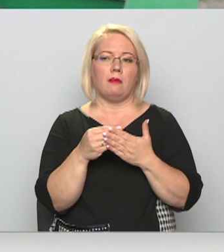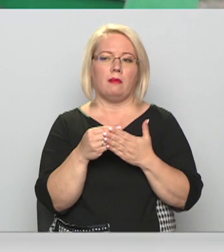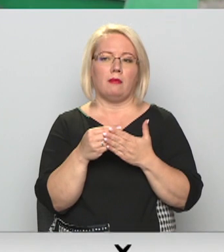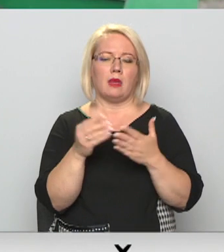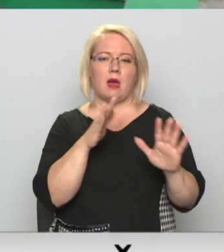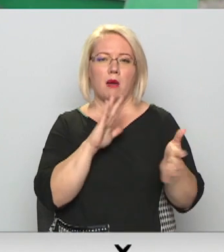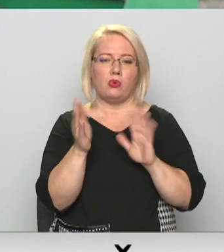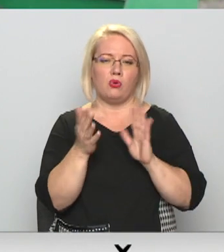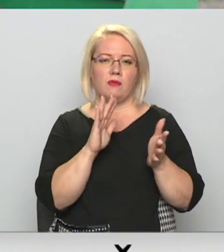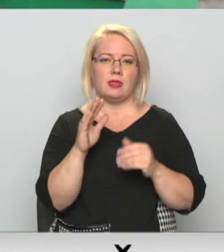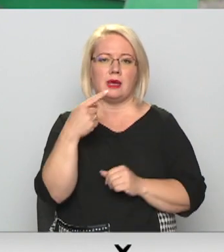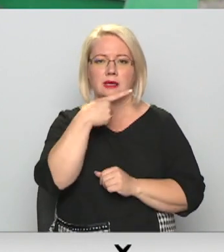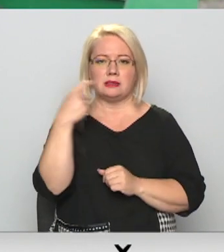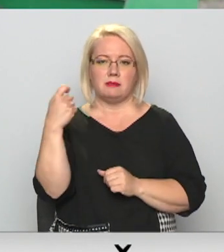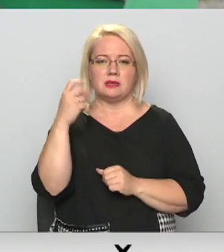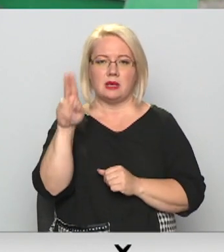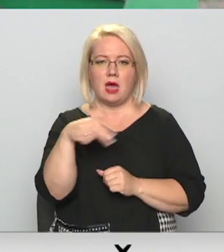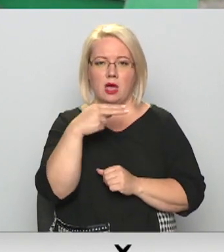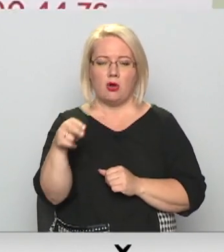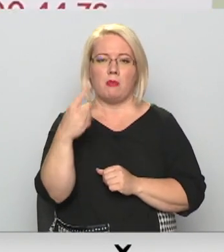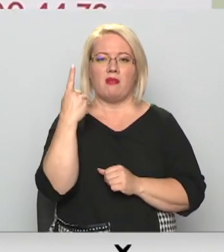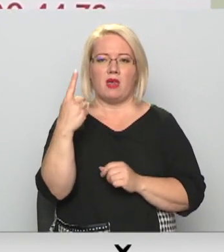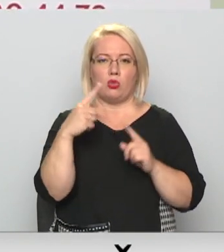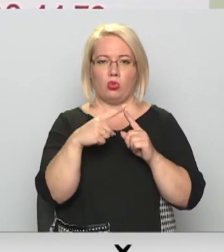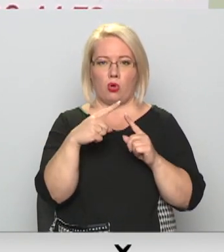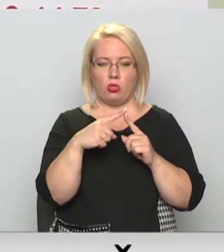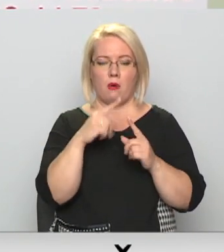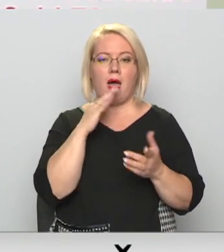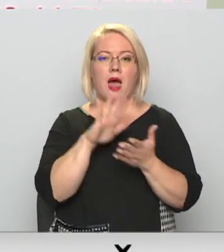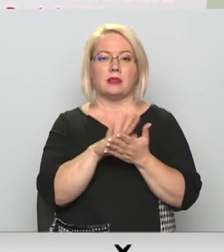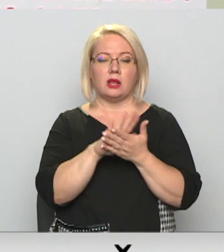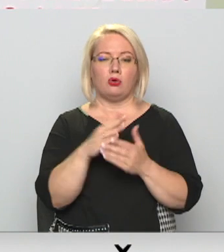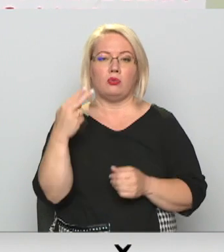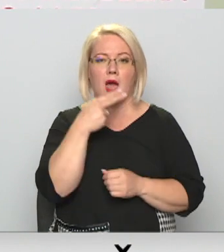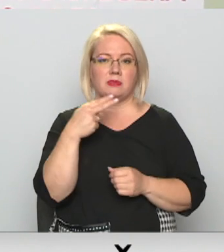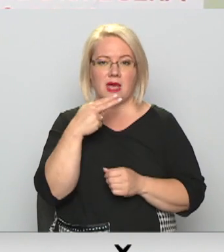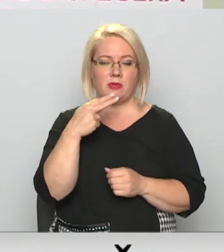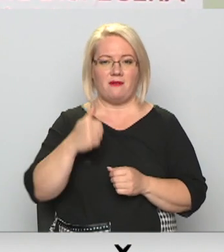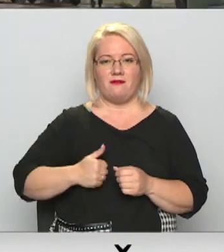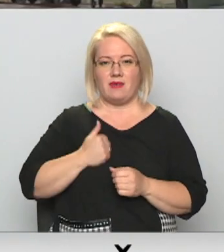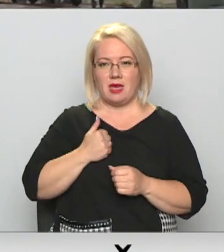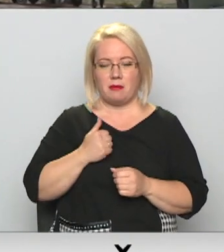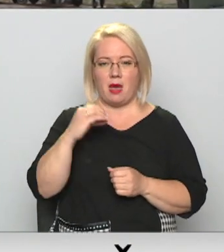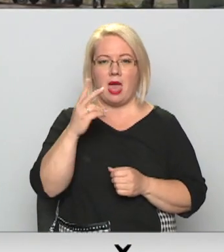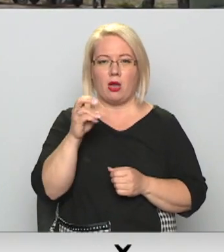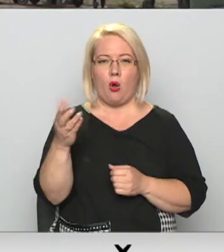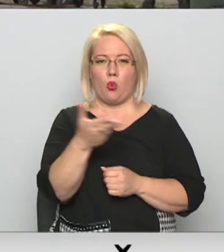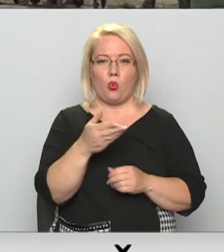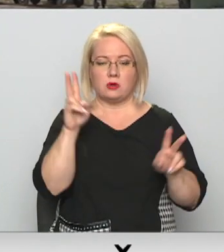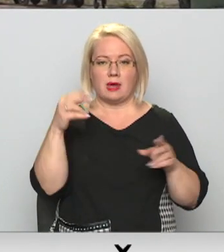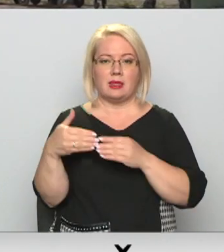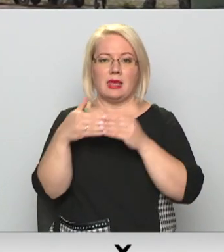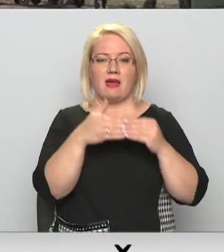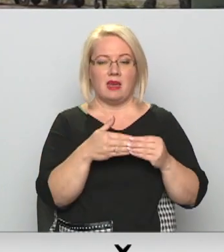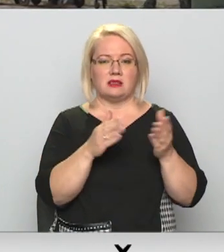Aptuveni 100 eiro par tonu. Atkrituma apsaimniekotājs Eko Kurzem kopš aprīļi, kad ievies maksu